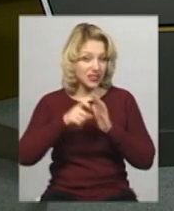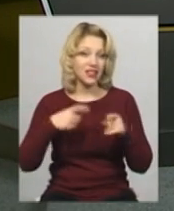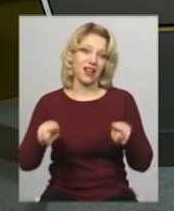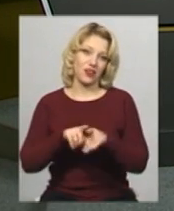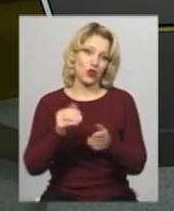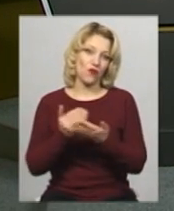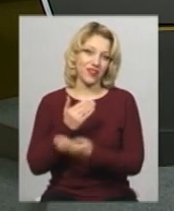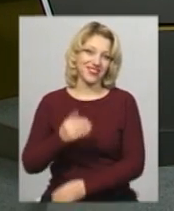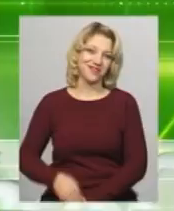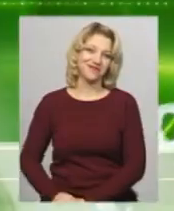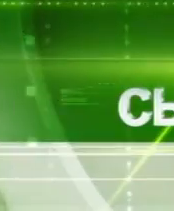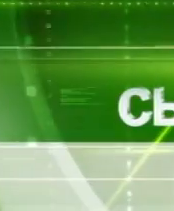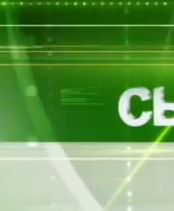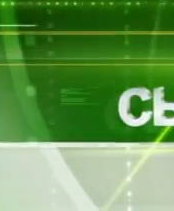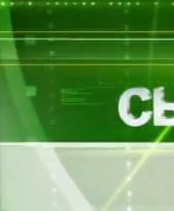про такі новини.